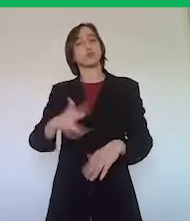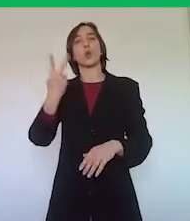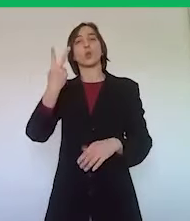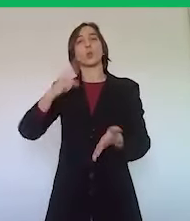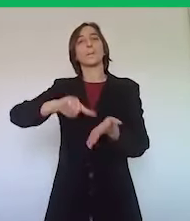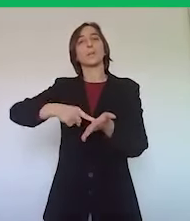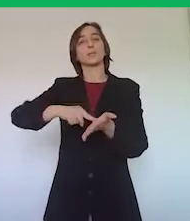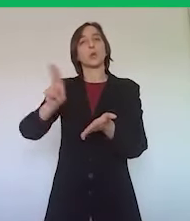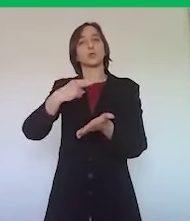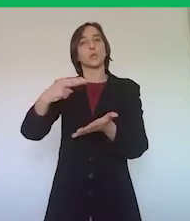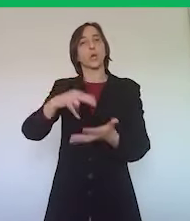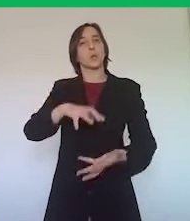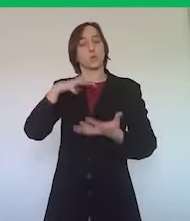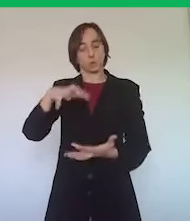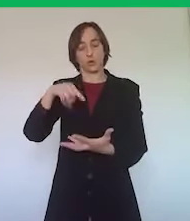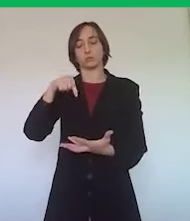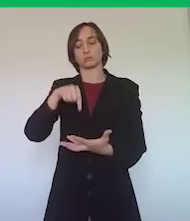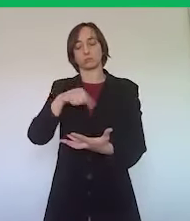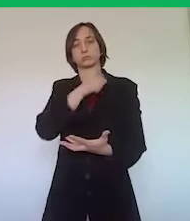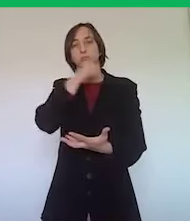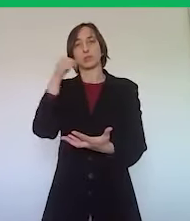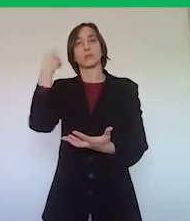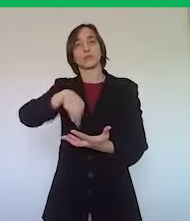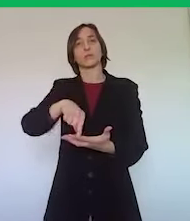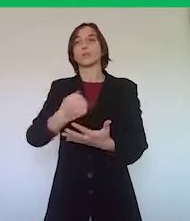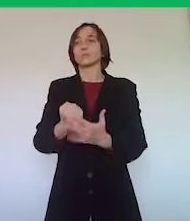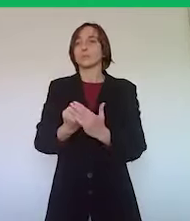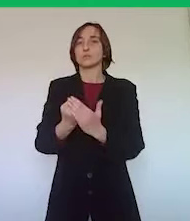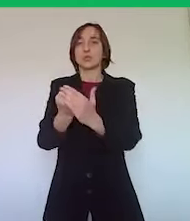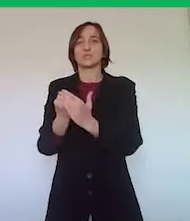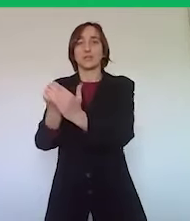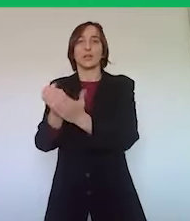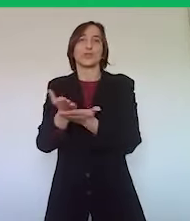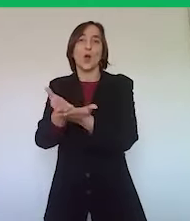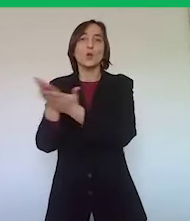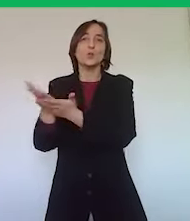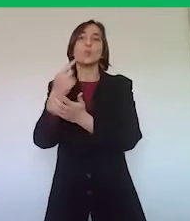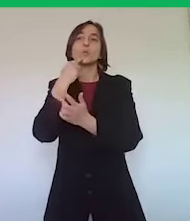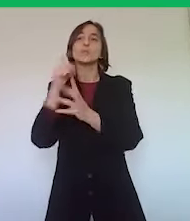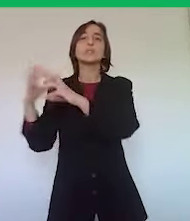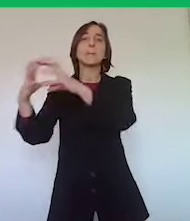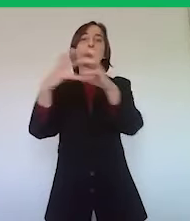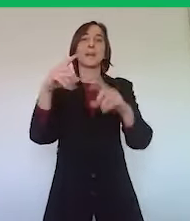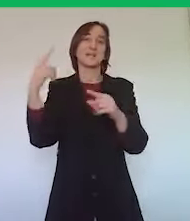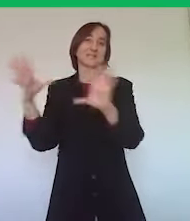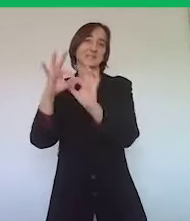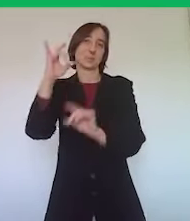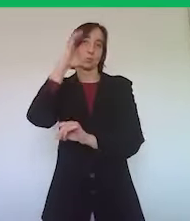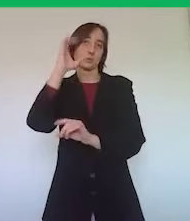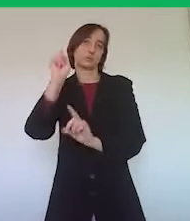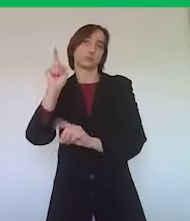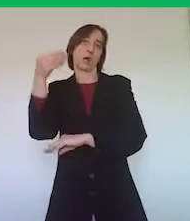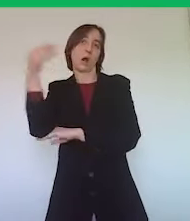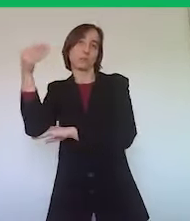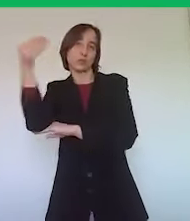stanziato 2 milioni di Euro per fare un primo intervento di sostegno e di aiuto alle imprese turistiche, in